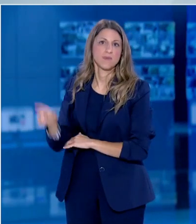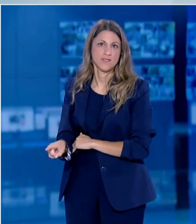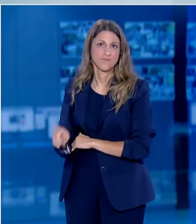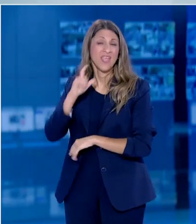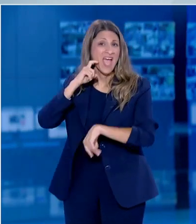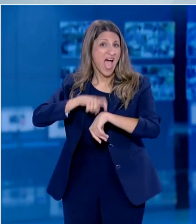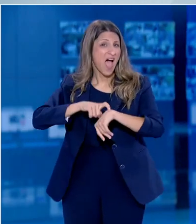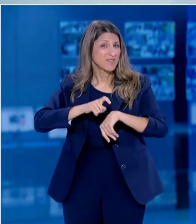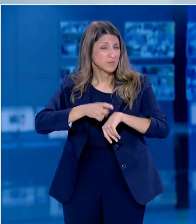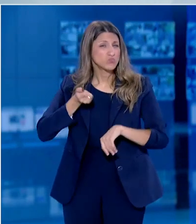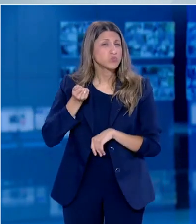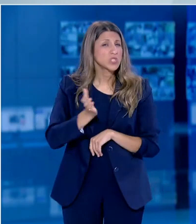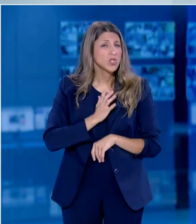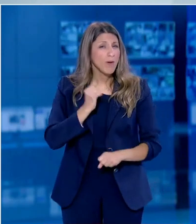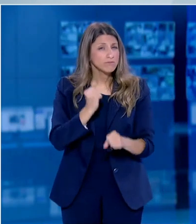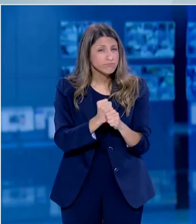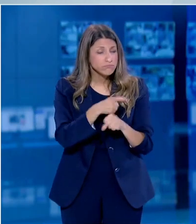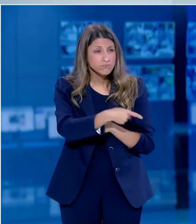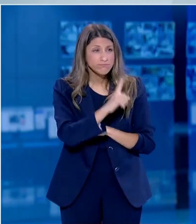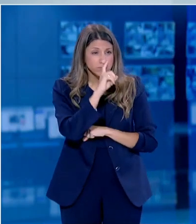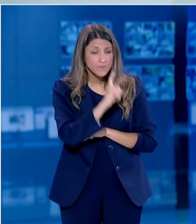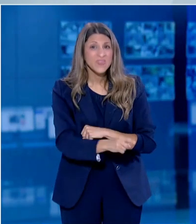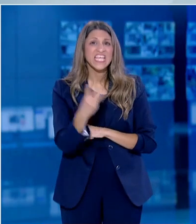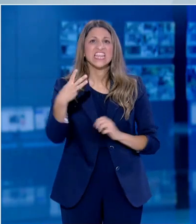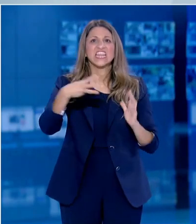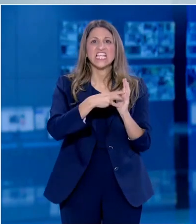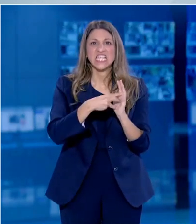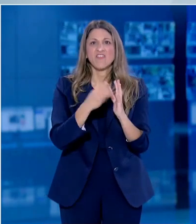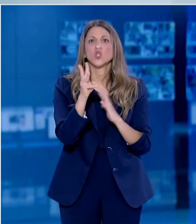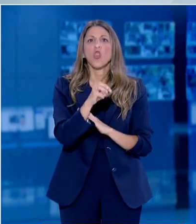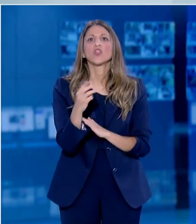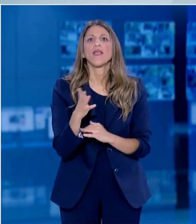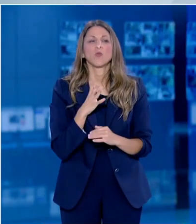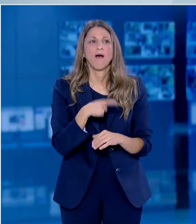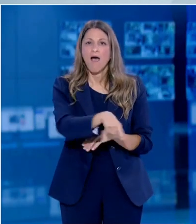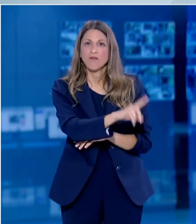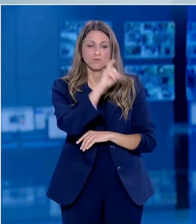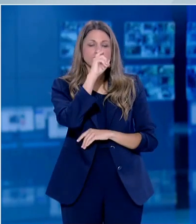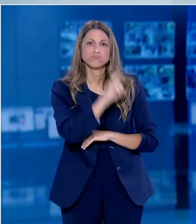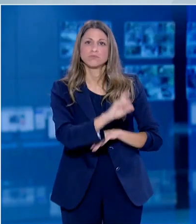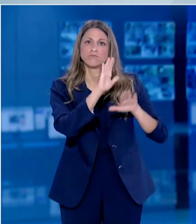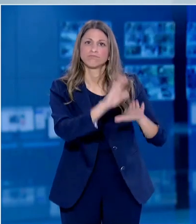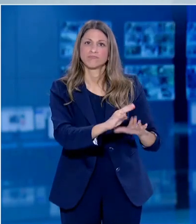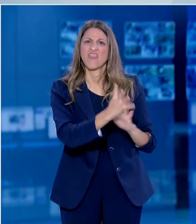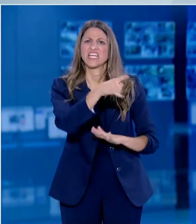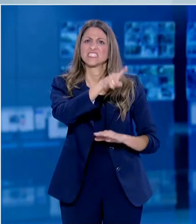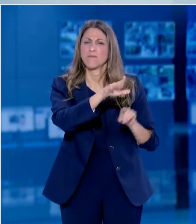κατοίκον απομόνωση, σε καραντίνα 3.389 συμπολίτες μας. Συνεχίζεται επίσης και ο έλεγχος των πτήσεων εξωτερικού σύμφωνα με